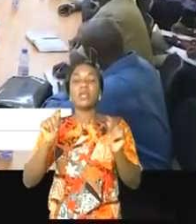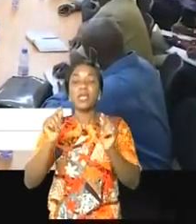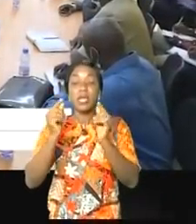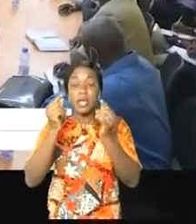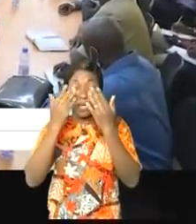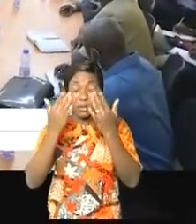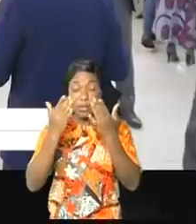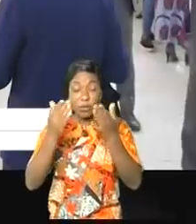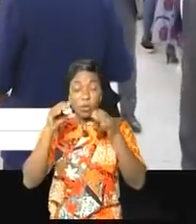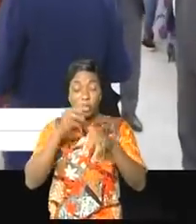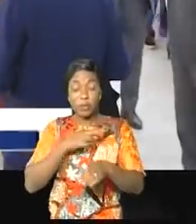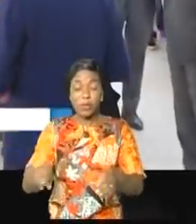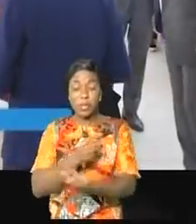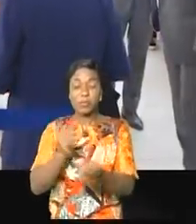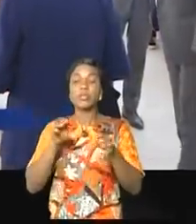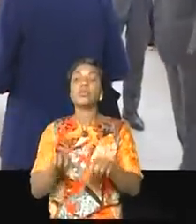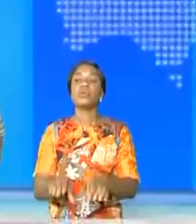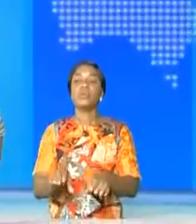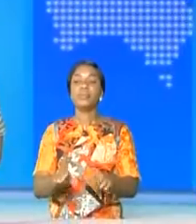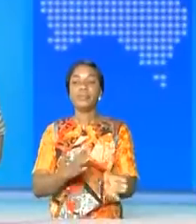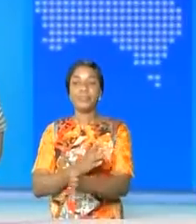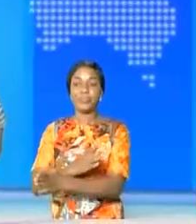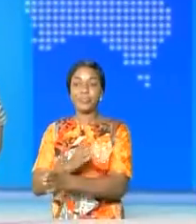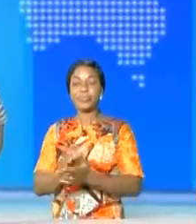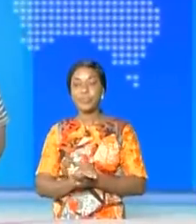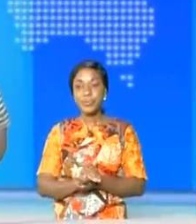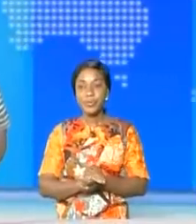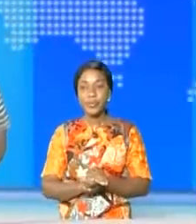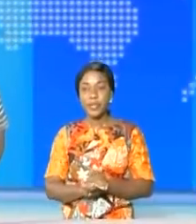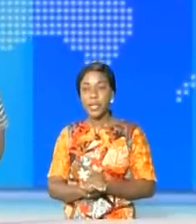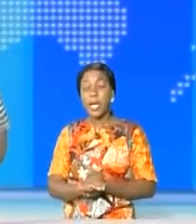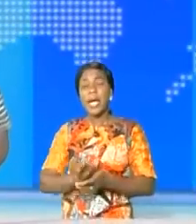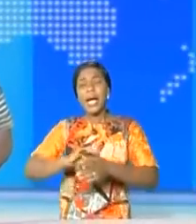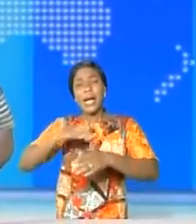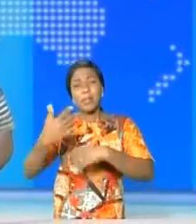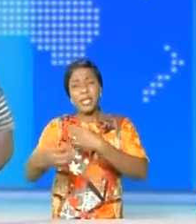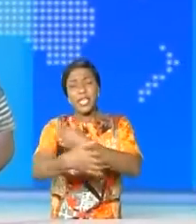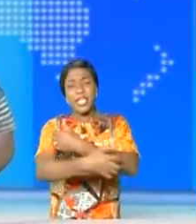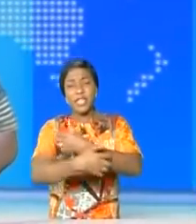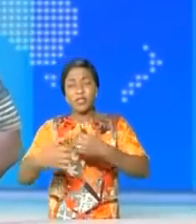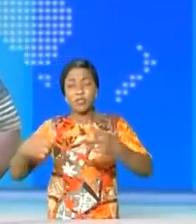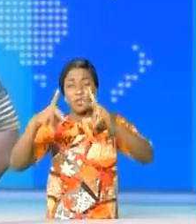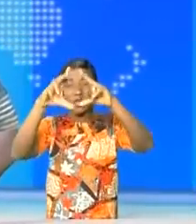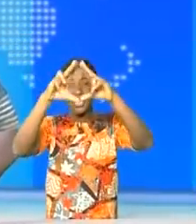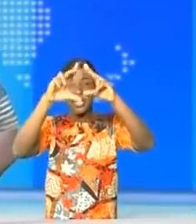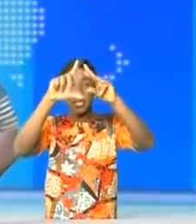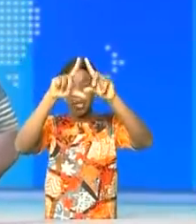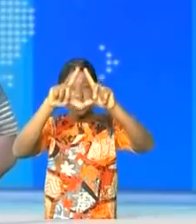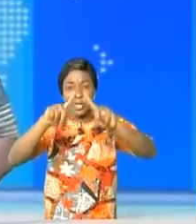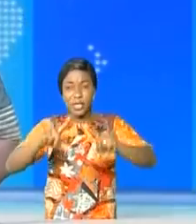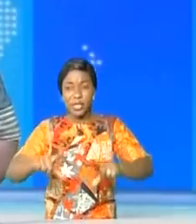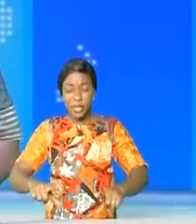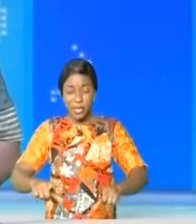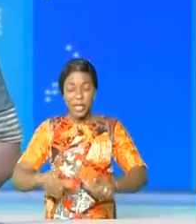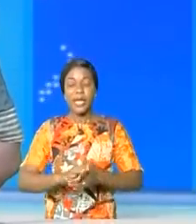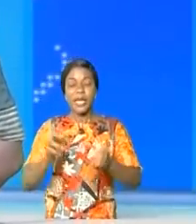'enseignement en République démocratique du Congo. Et après le vol des cornières à Fungurumé, la SNEL s'emploie